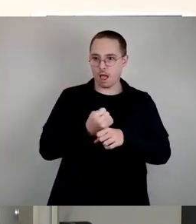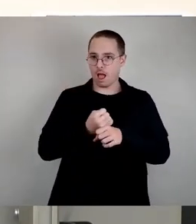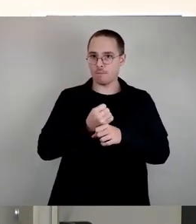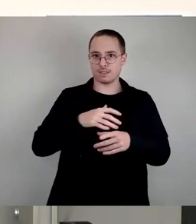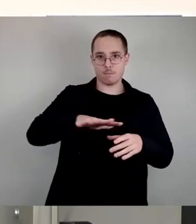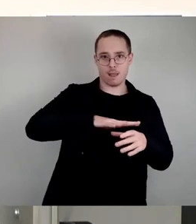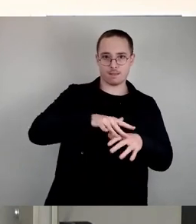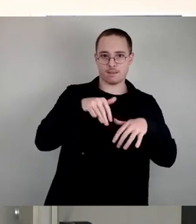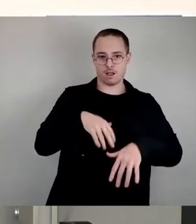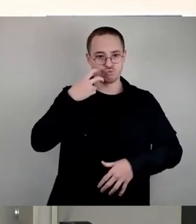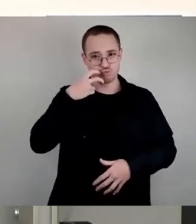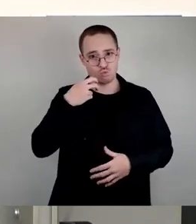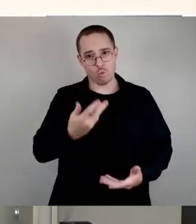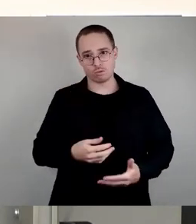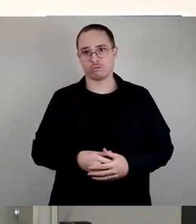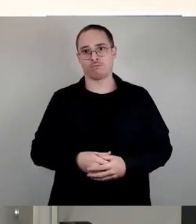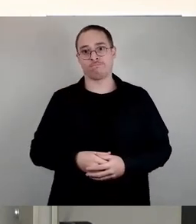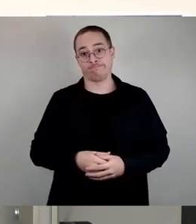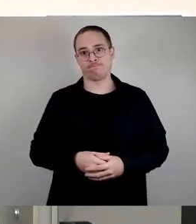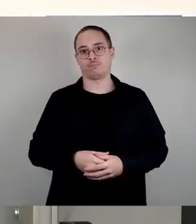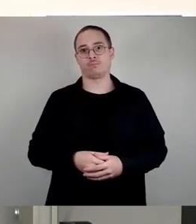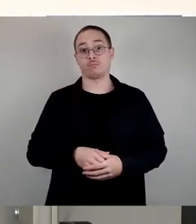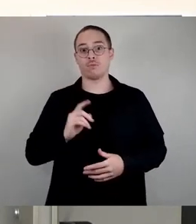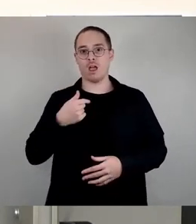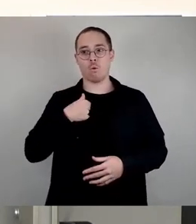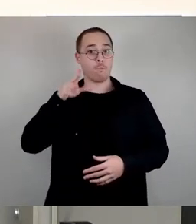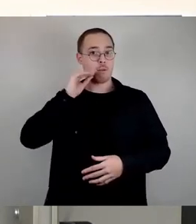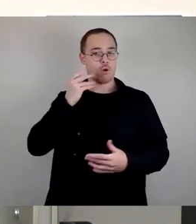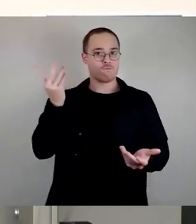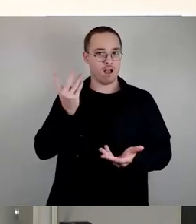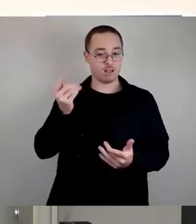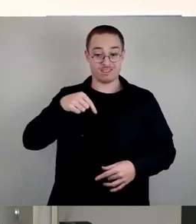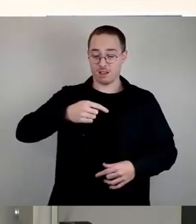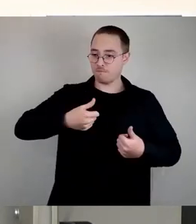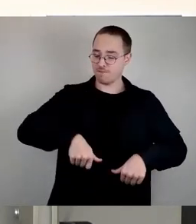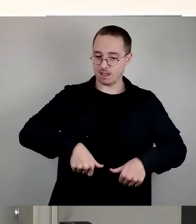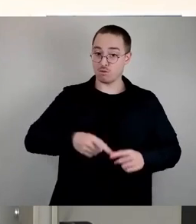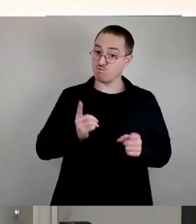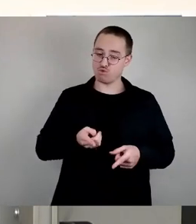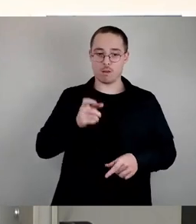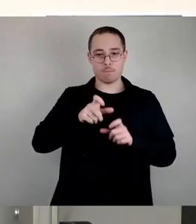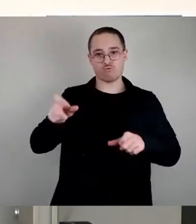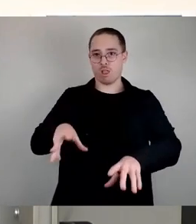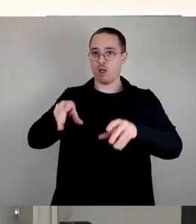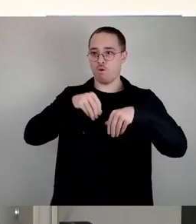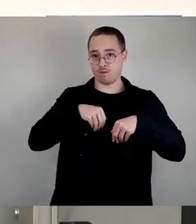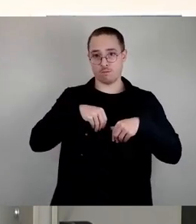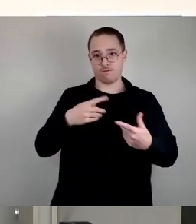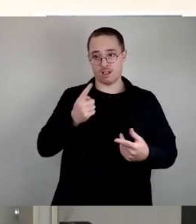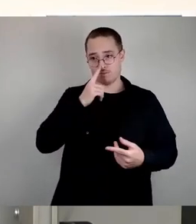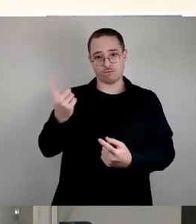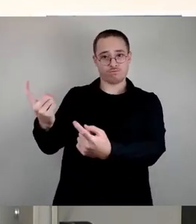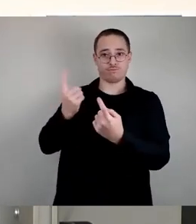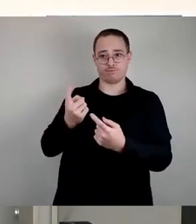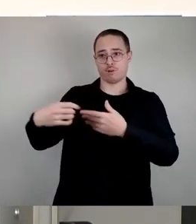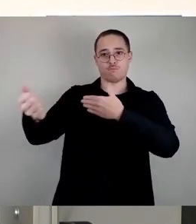uns. Und was wir auch gehört haben, wir haben die Pflicht, wir müssen die Menschen aufnehmen, die kommen. Und was passiert in Dresden, genau